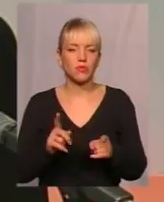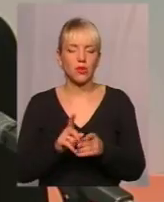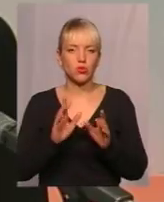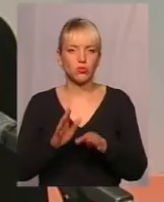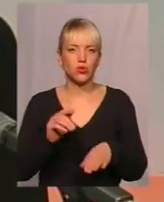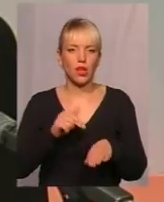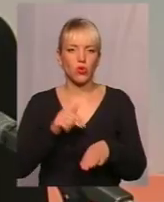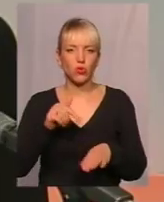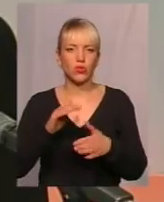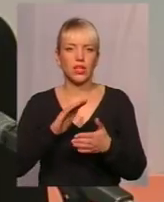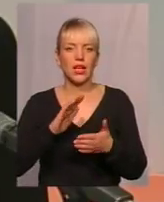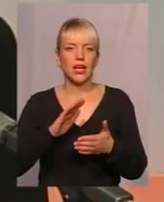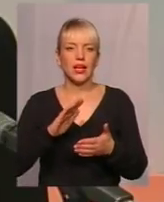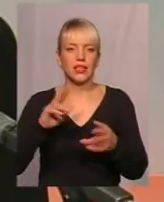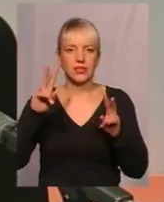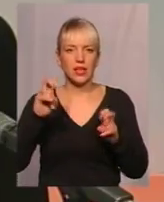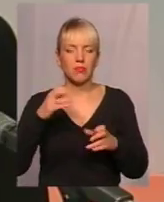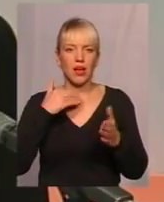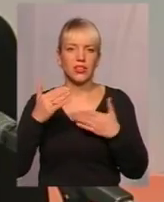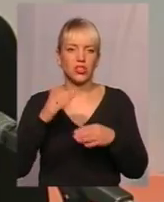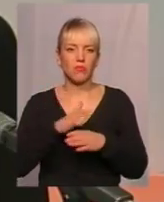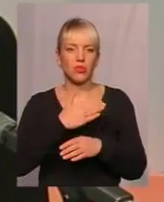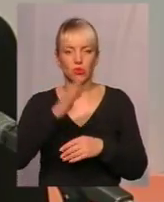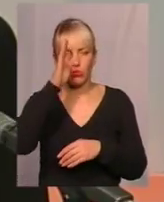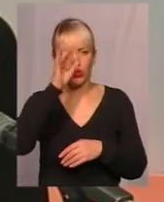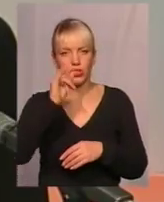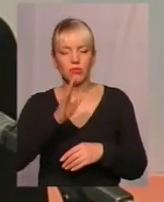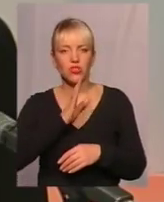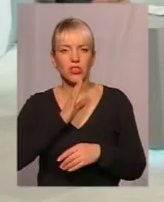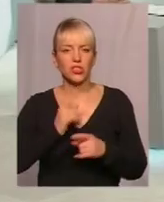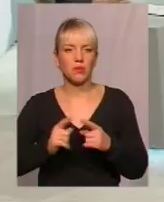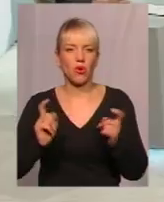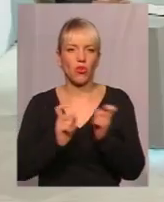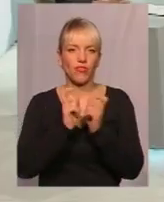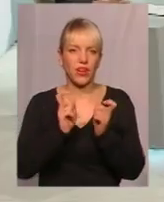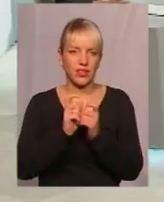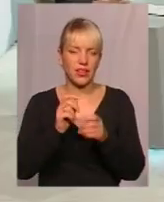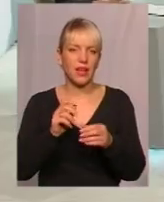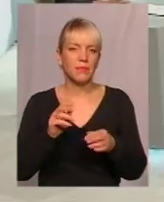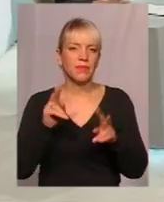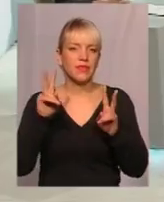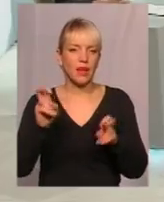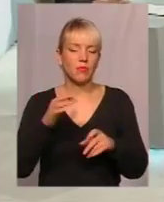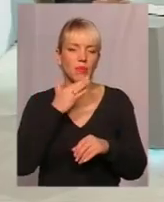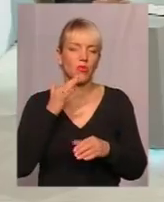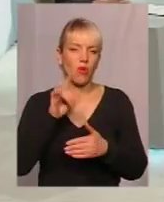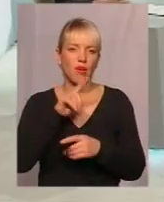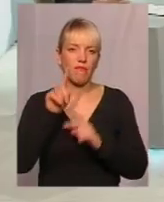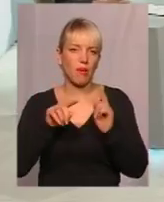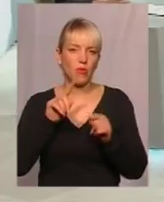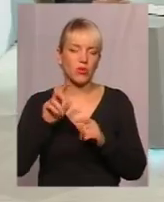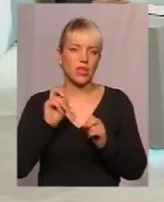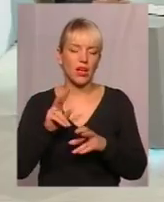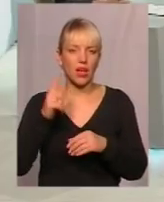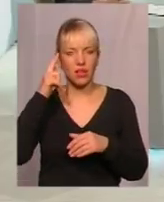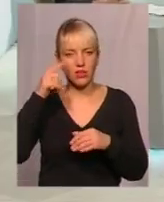теми «Отношення между мужчинами і жінчинами». Тоже такі конфліктна достаточна тема, дуже багато вопросів, як осознанних,